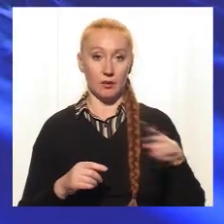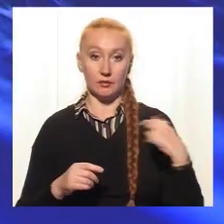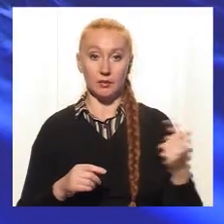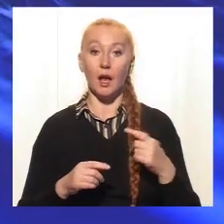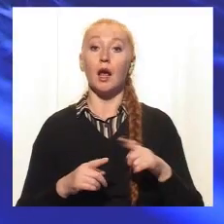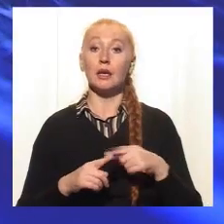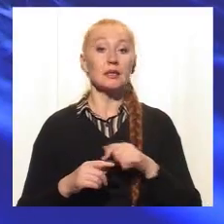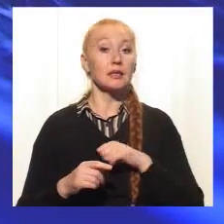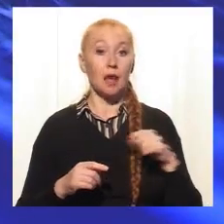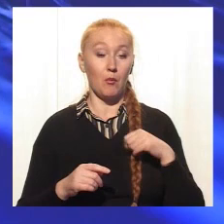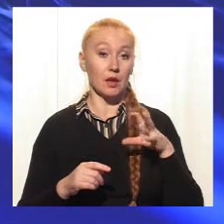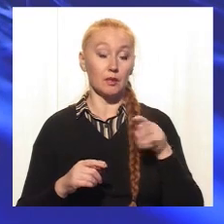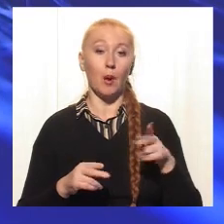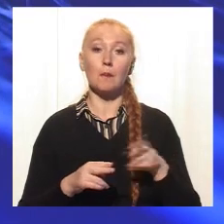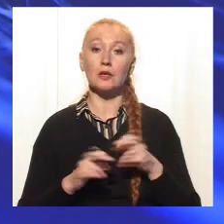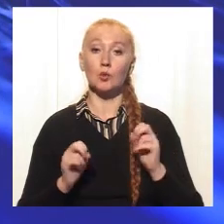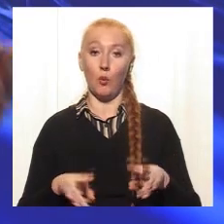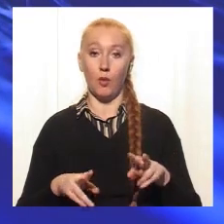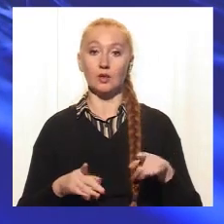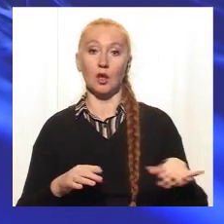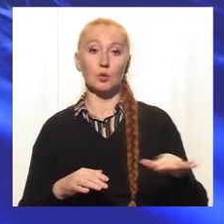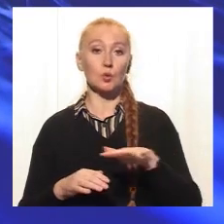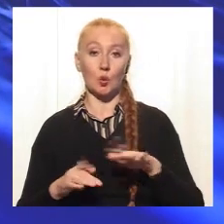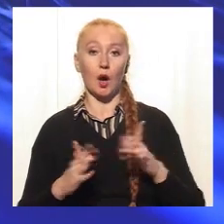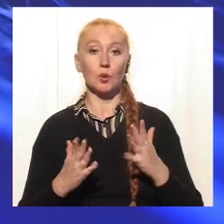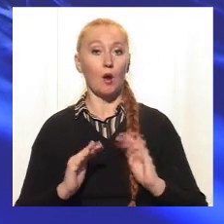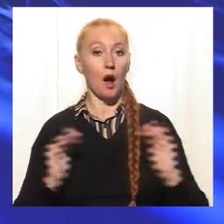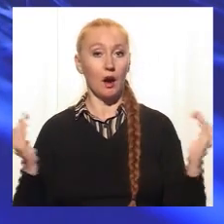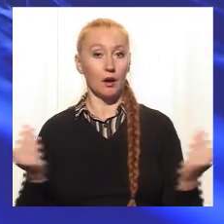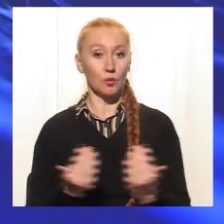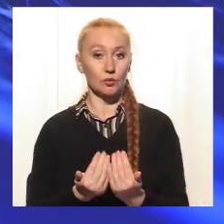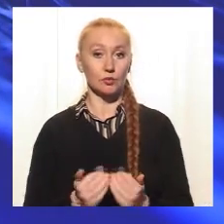Та самі собаці буде безпечно знаходитись у зоні, яка огорожена.